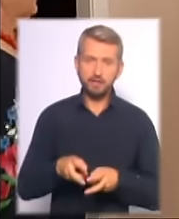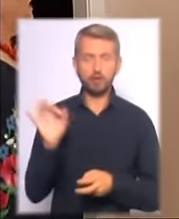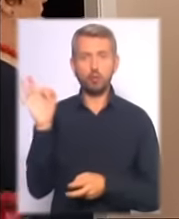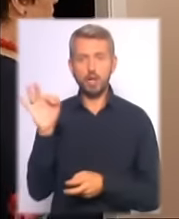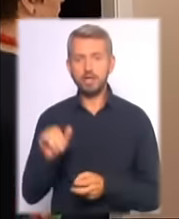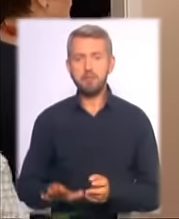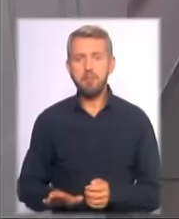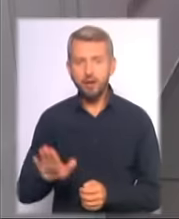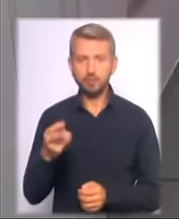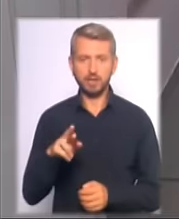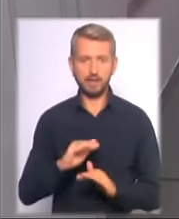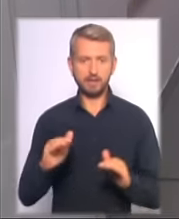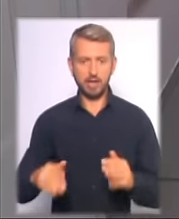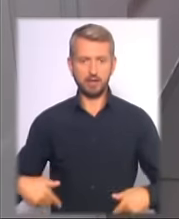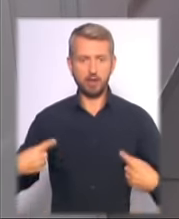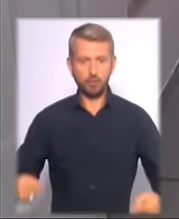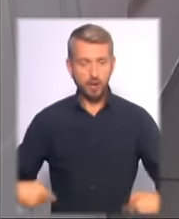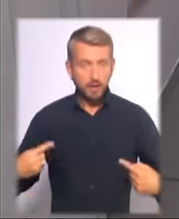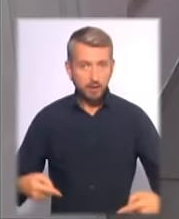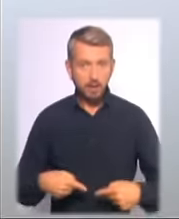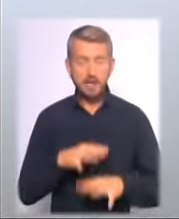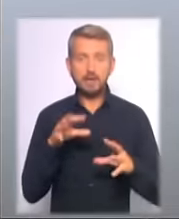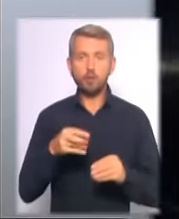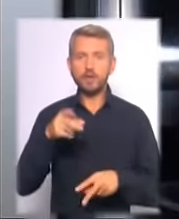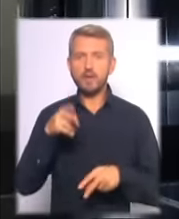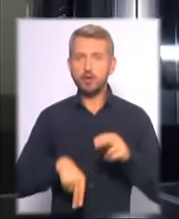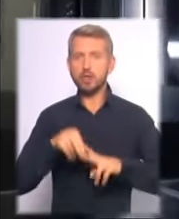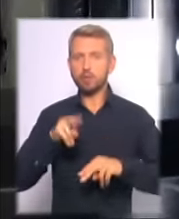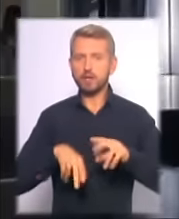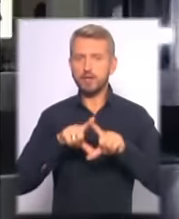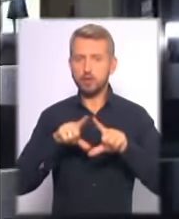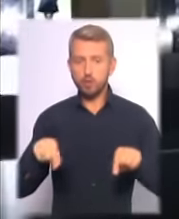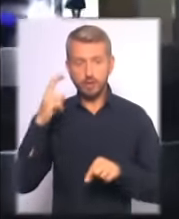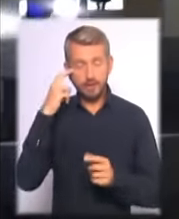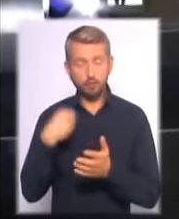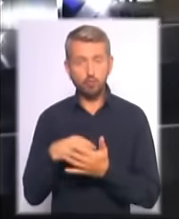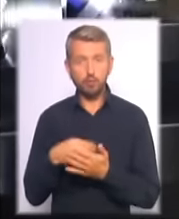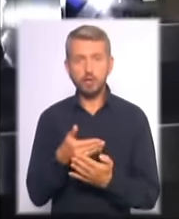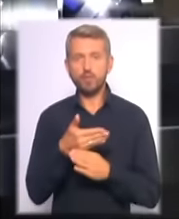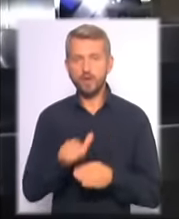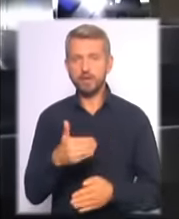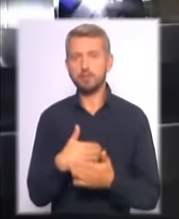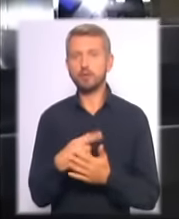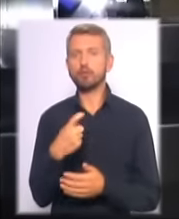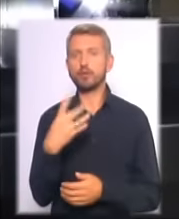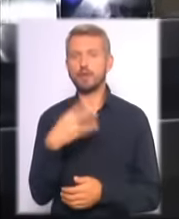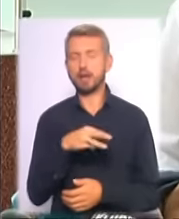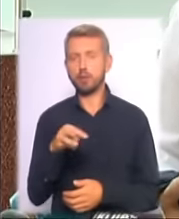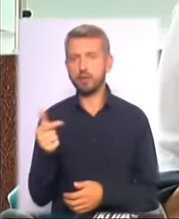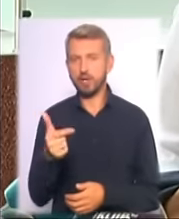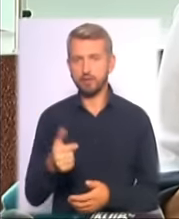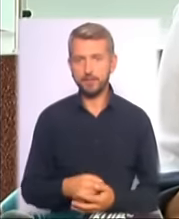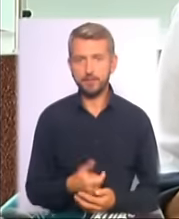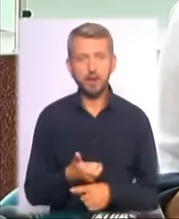пандусами для дітей з особливими потребами. Загалом на завершення будівництва школи зі столичного бюджету виділили близько 140 мільйонів гривень.